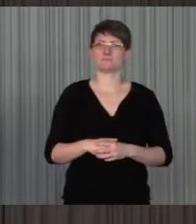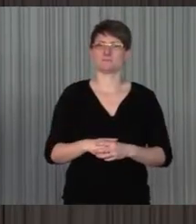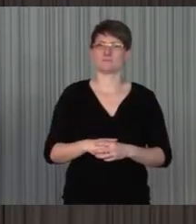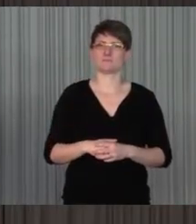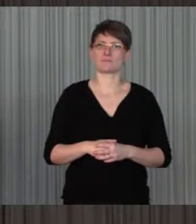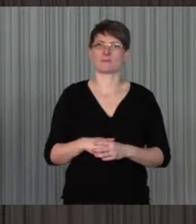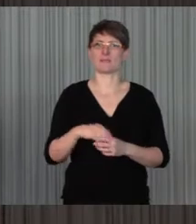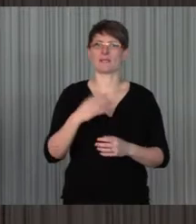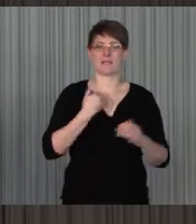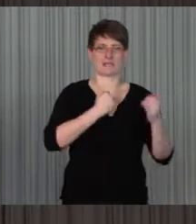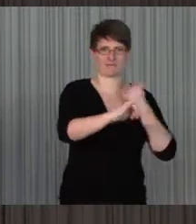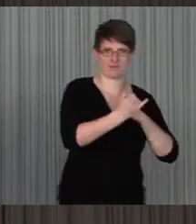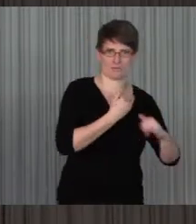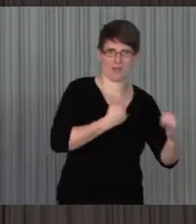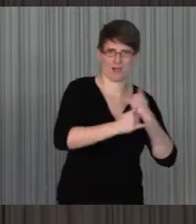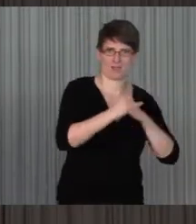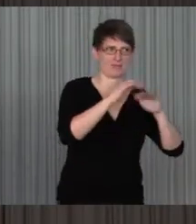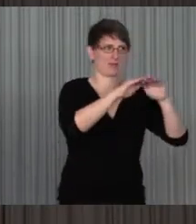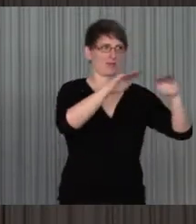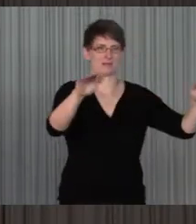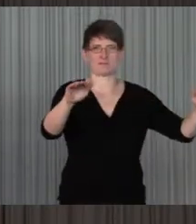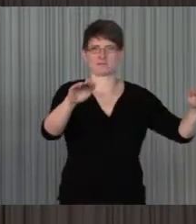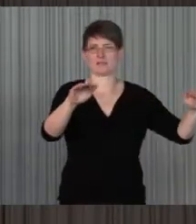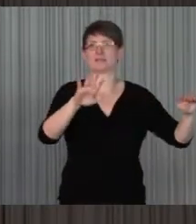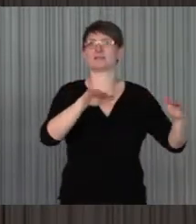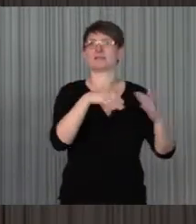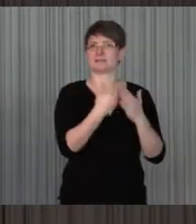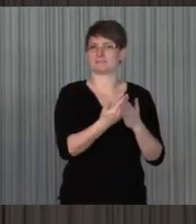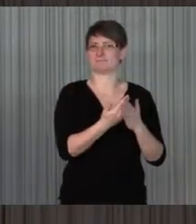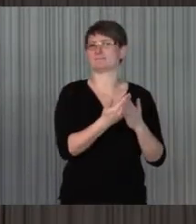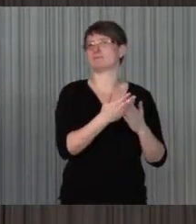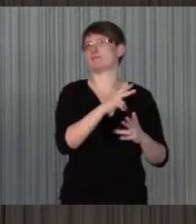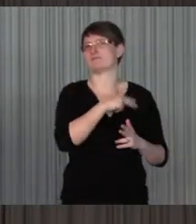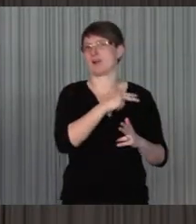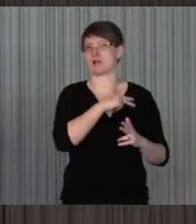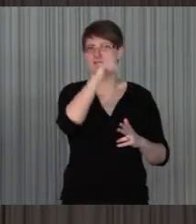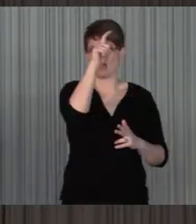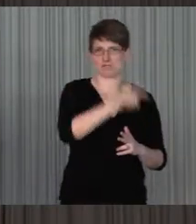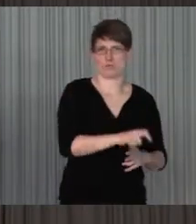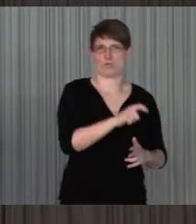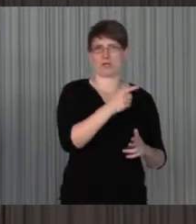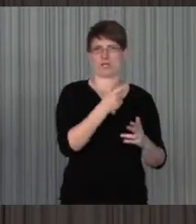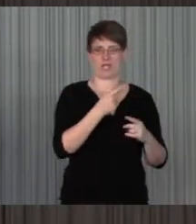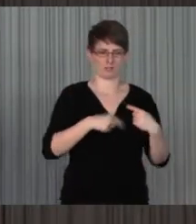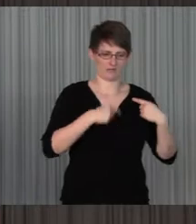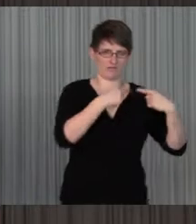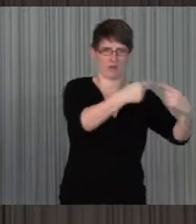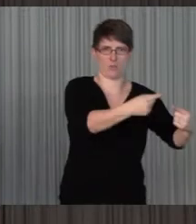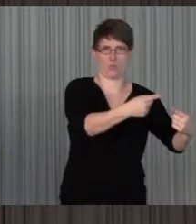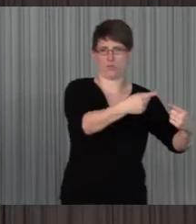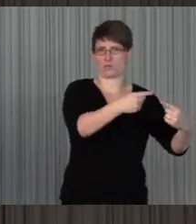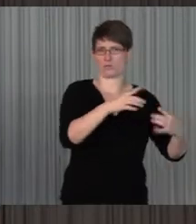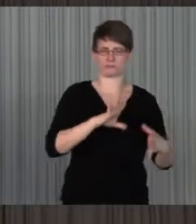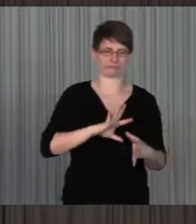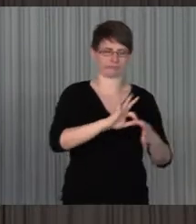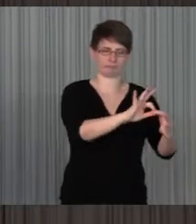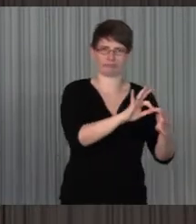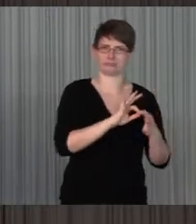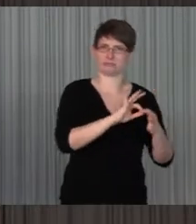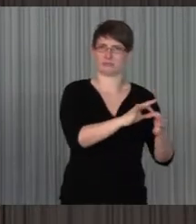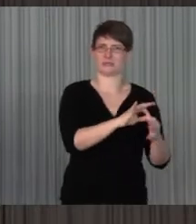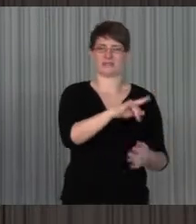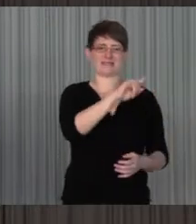auf der individuellen Ebene sozusagen, das heißt, natürlich wirklich zur Persönlichkeitsbildung und Persönlichkeitsentwicklung zusammen, man kann